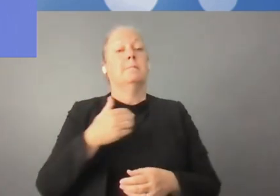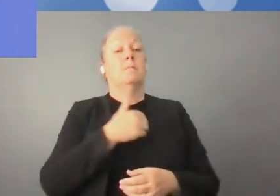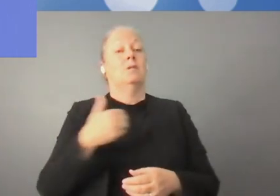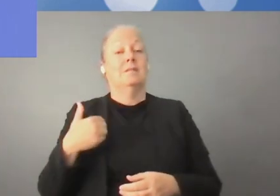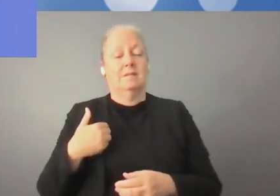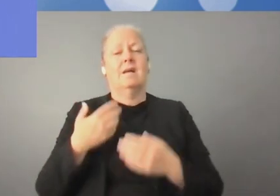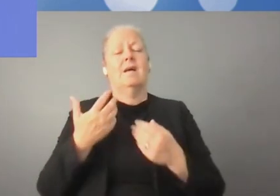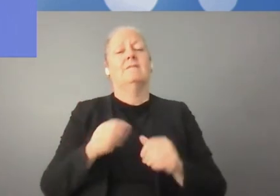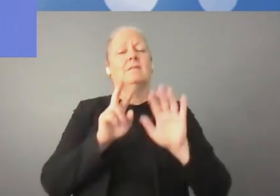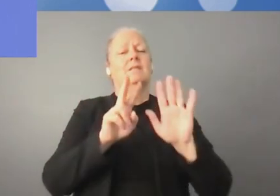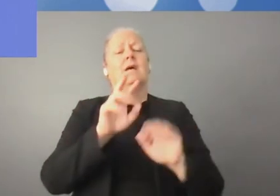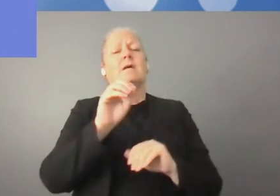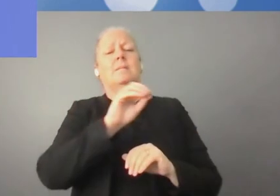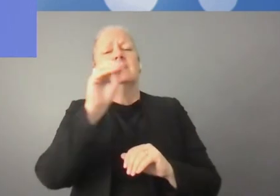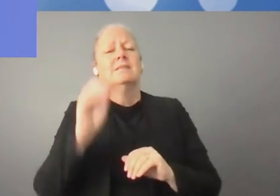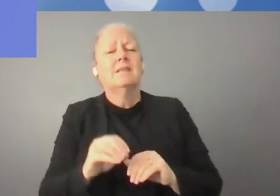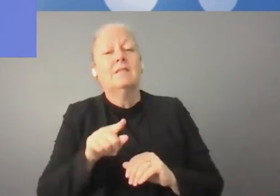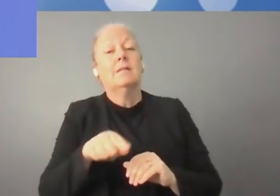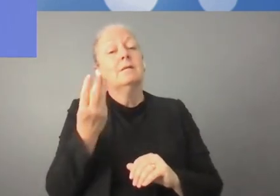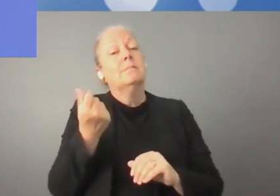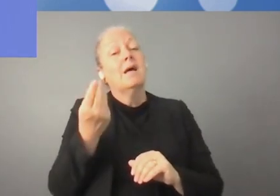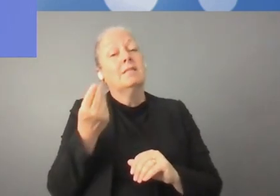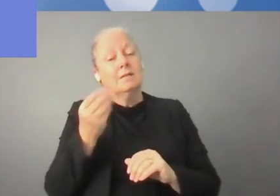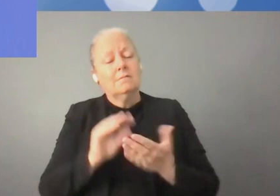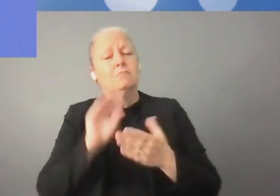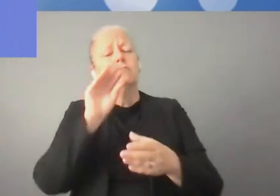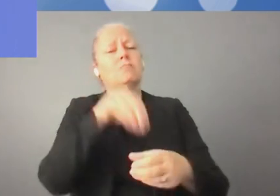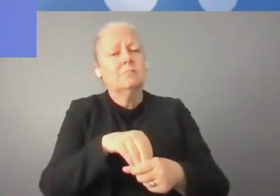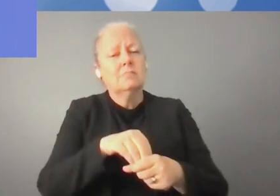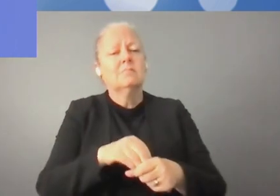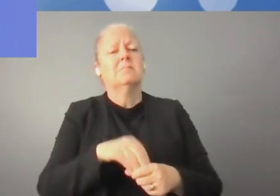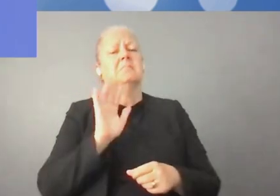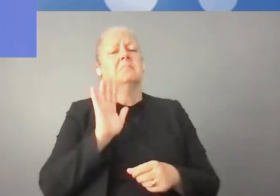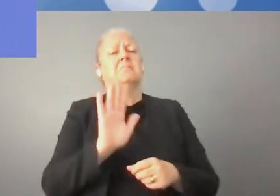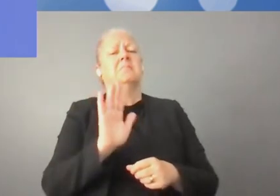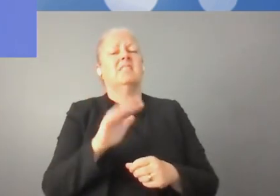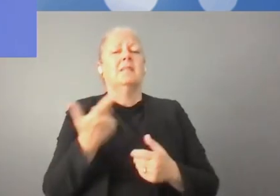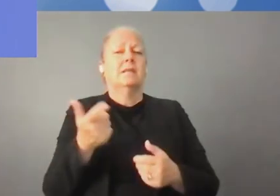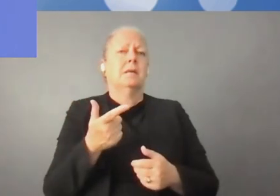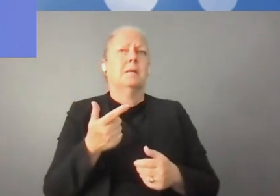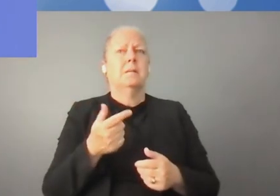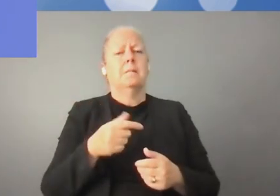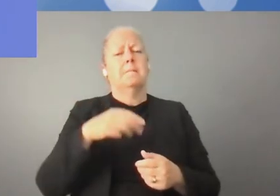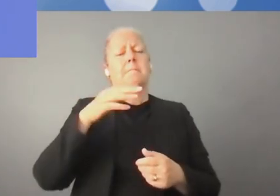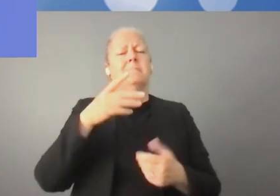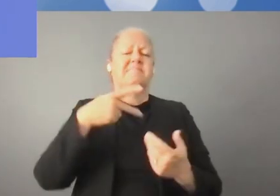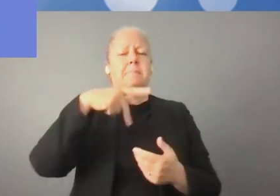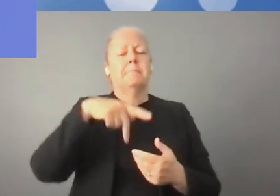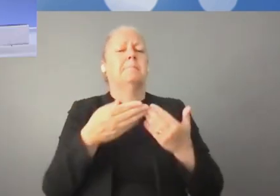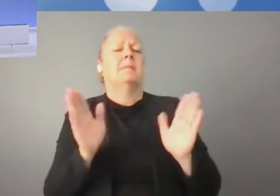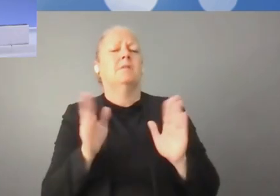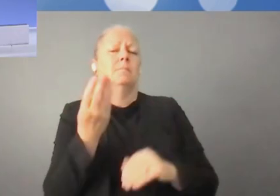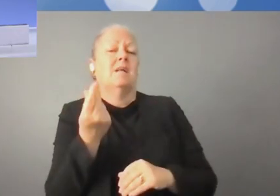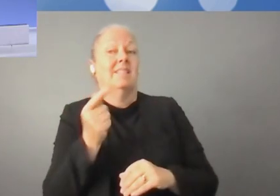Merci beaucoup. En Pologne, maintenant, par exemple, 70% de l'investissement du type